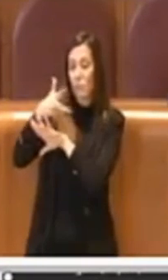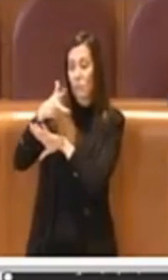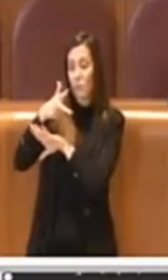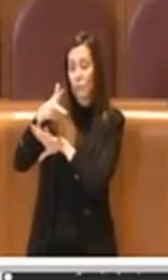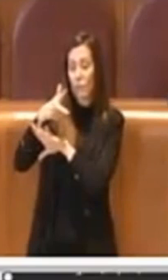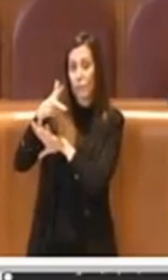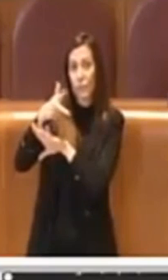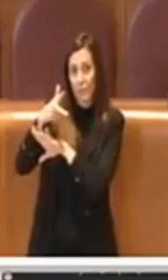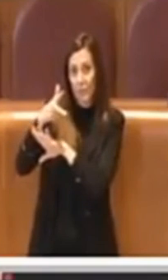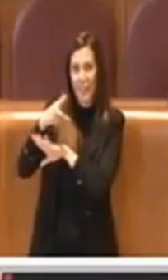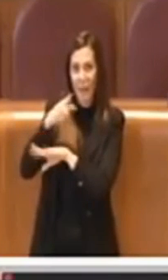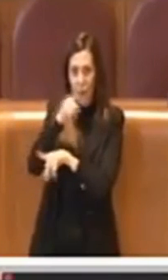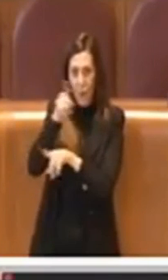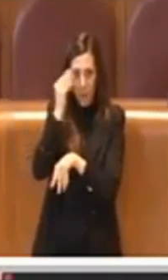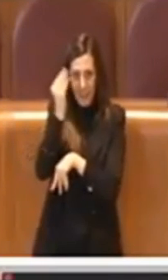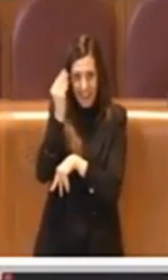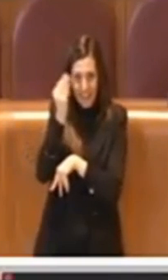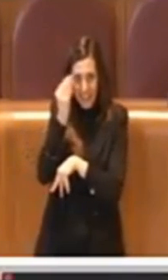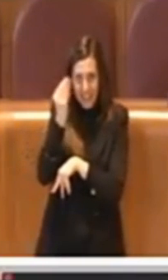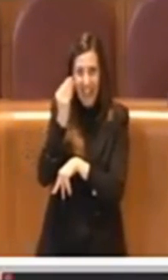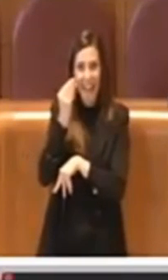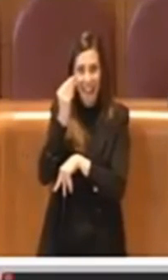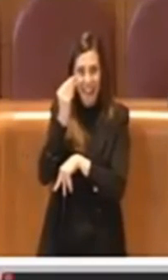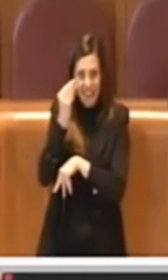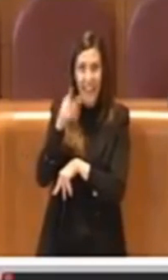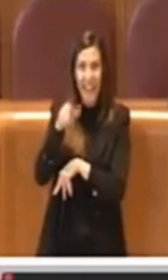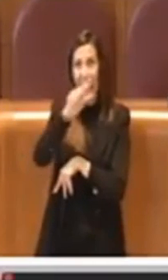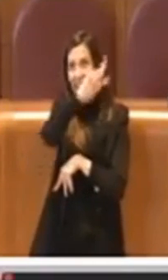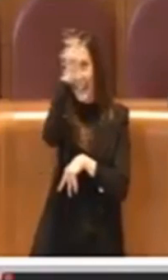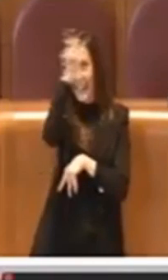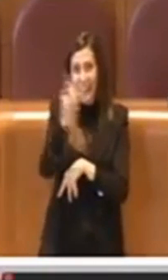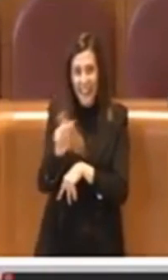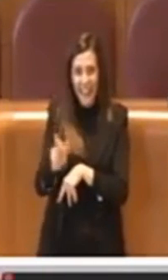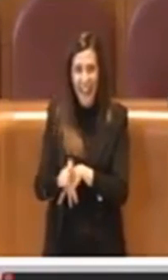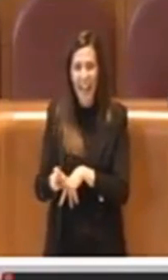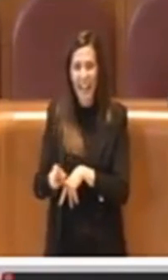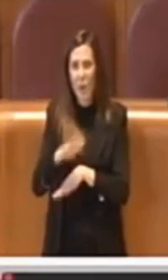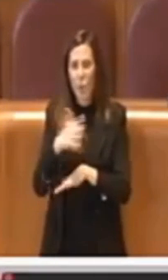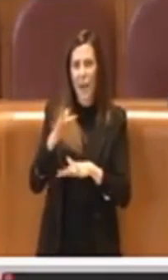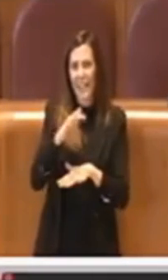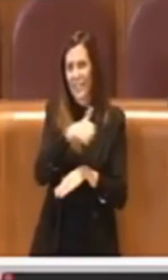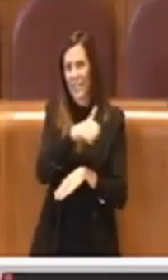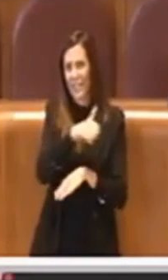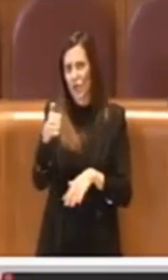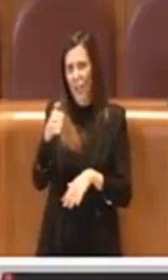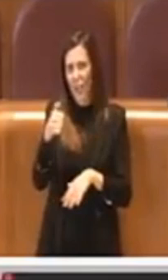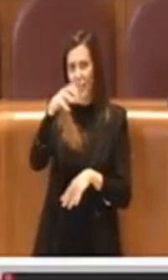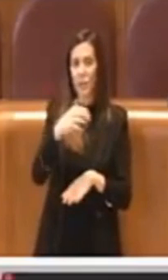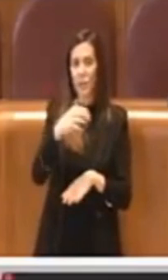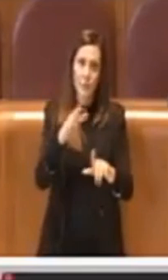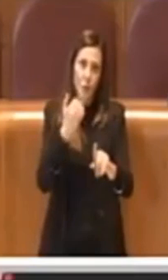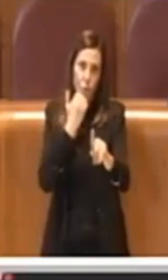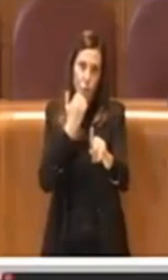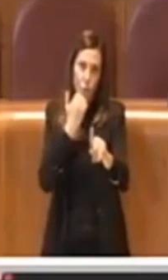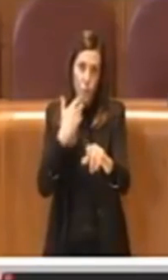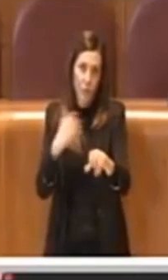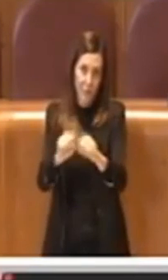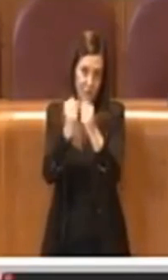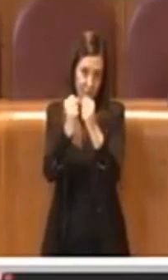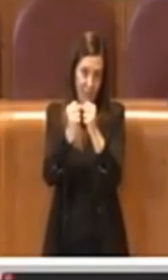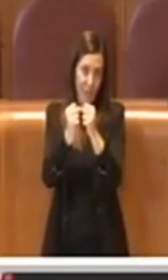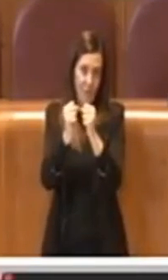Considerate che mediamente ogni anno in tutta Italia avevano incendiato i 100 impianti di rifiuti. Con l'era di fatto, però scusa se la interrompo, scusi eh.